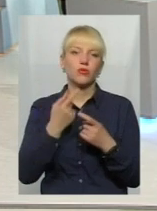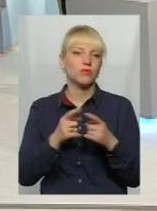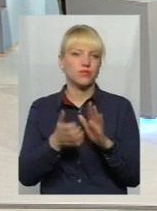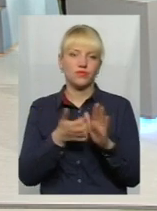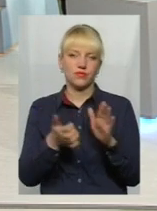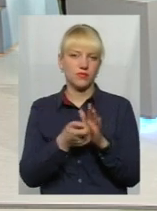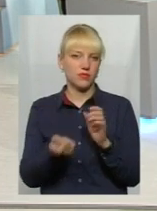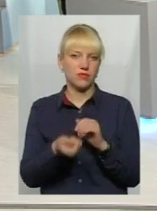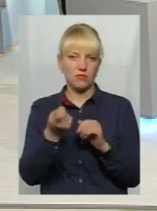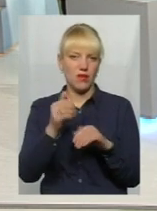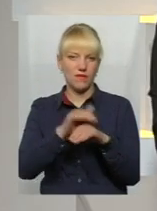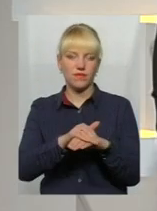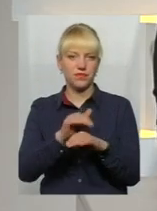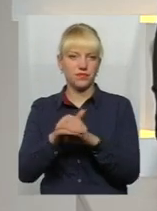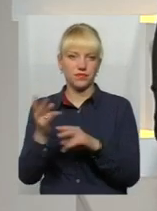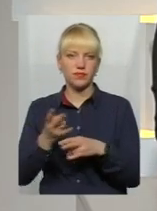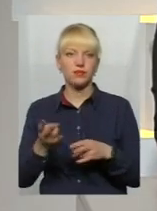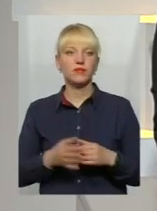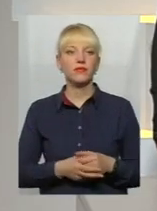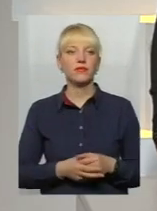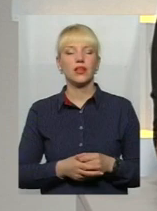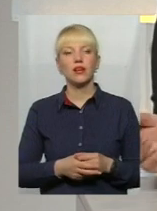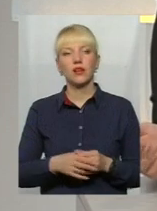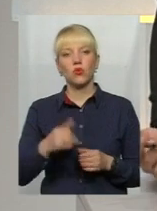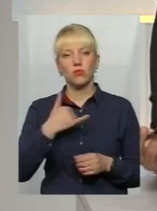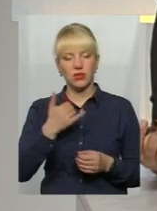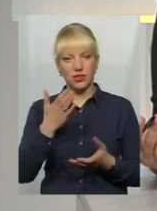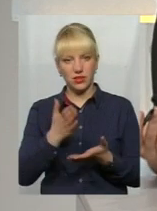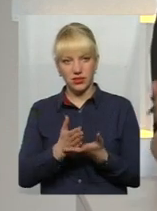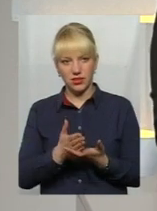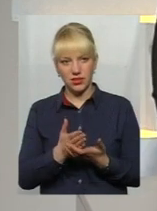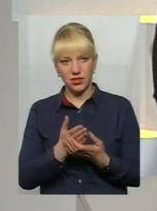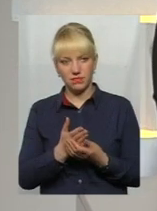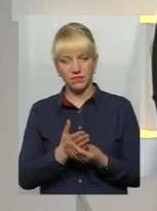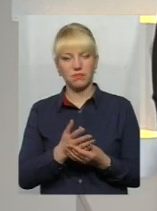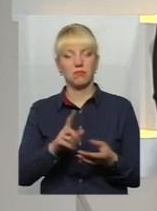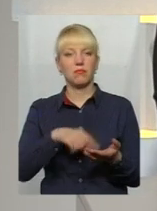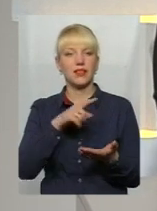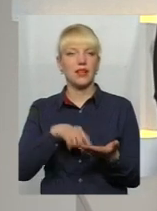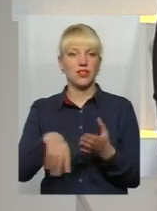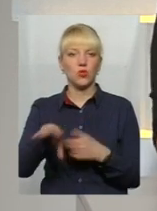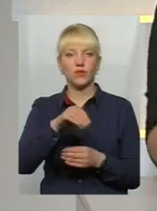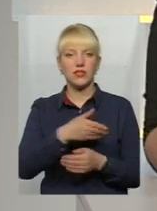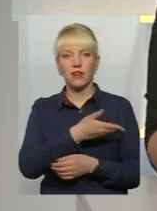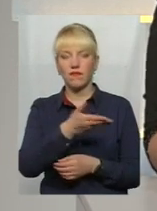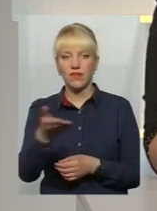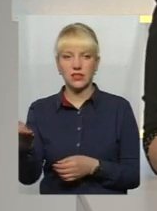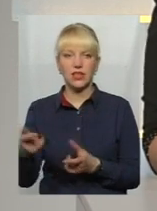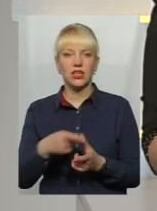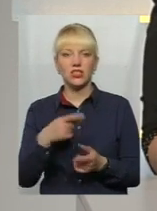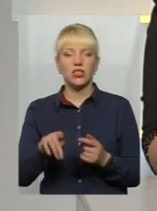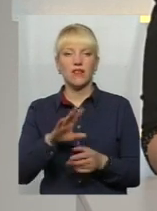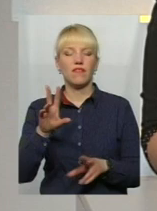Давайте вже більше повернемося до теми. В мене є, в принципі, питання до всіх вас. Чи не